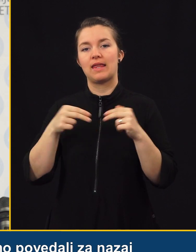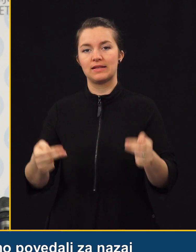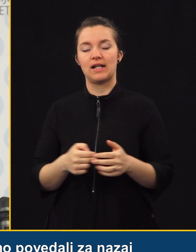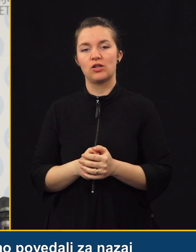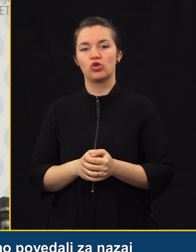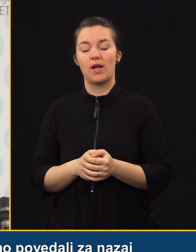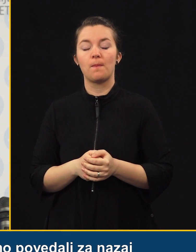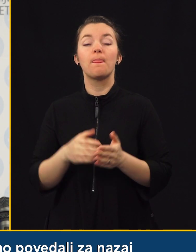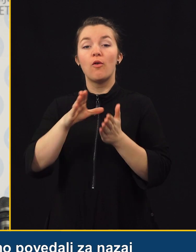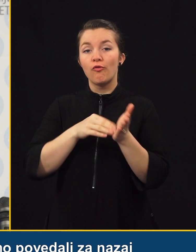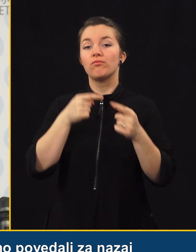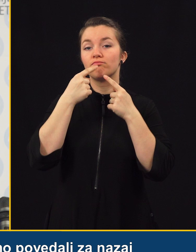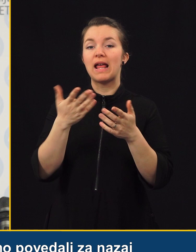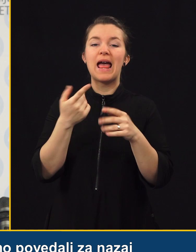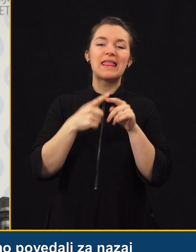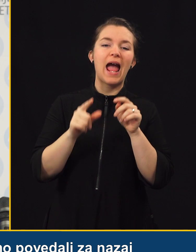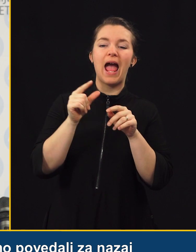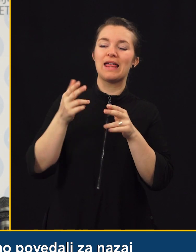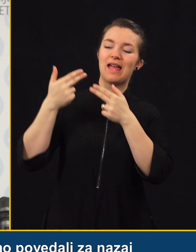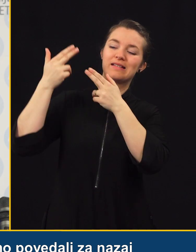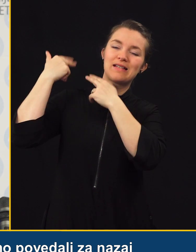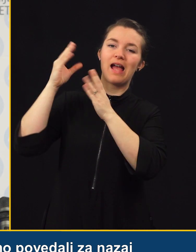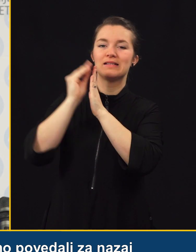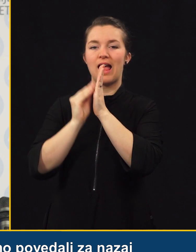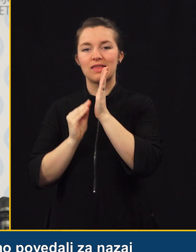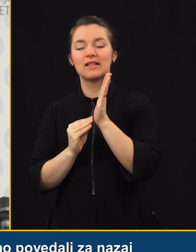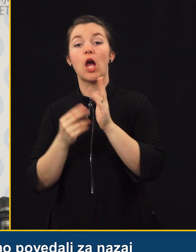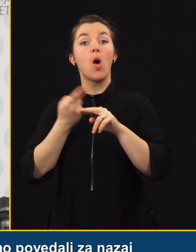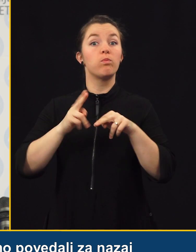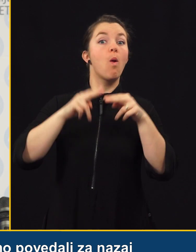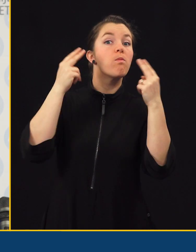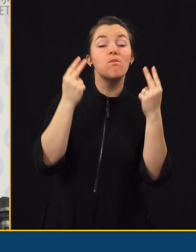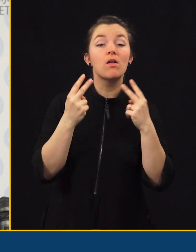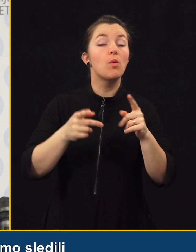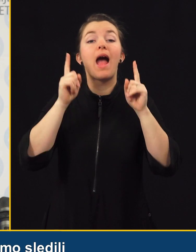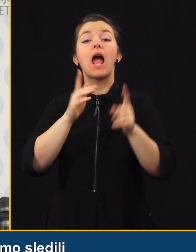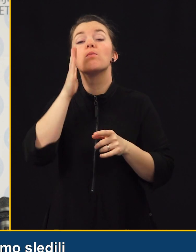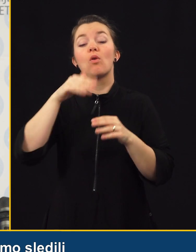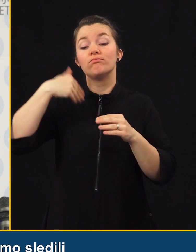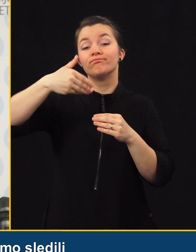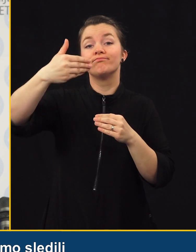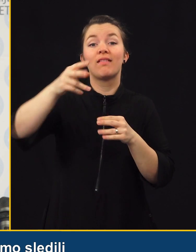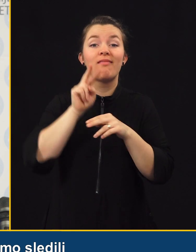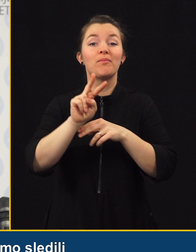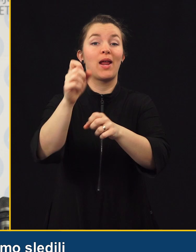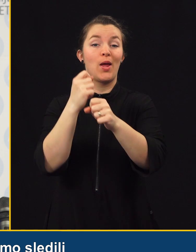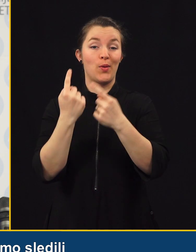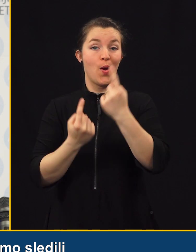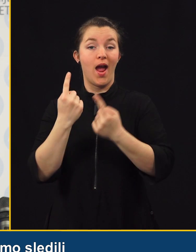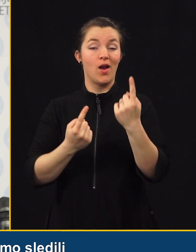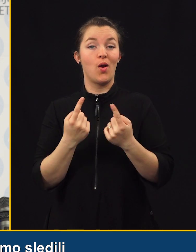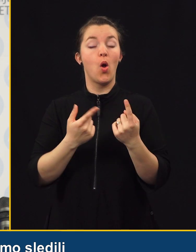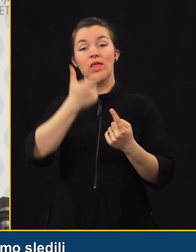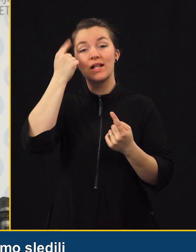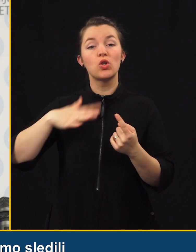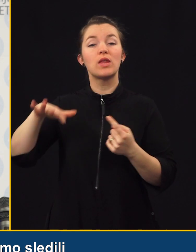rečeno, nekaj smo povedali za nazaj o podatkih, statistiki, še bolj pomembno pa seveda je, kaj se bo dogajalo naprej, kako bomo sledili